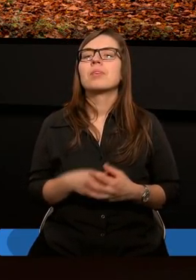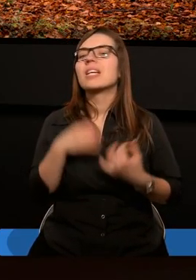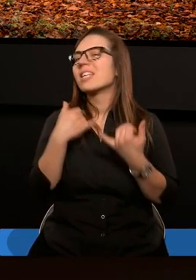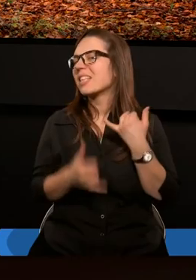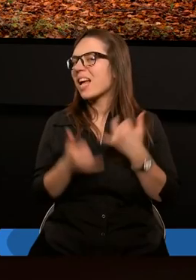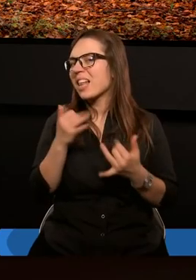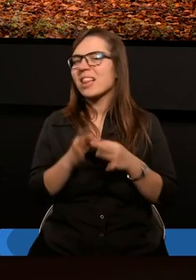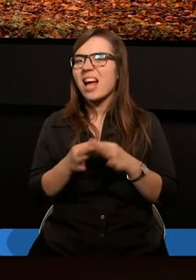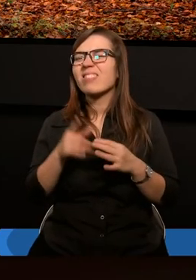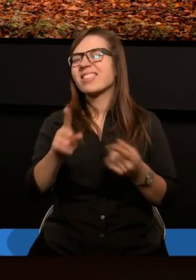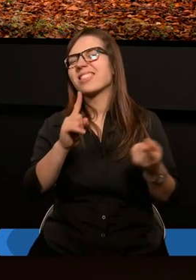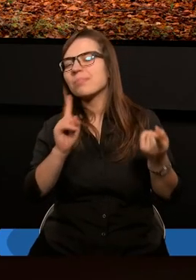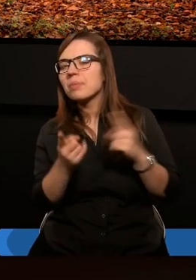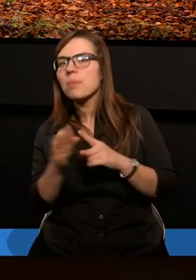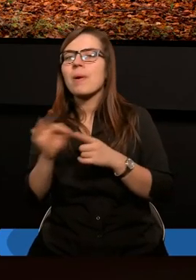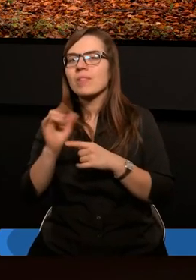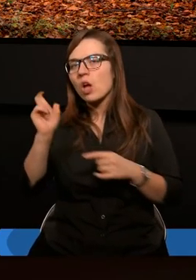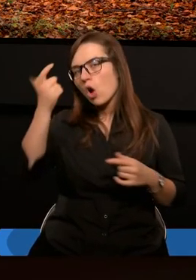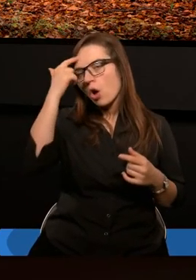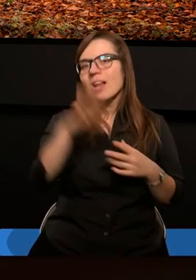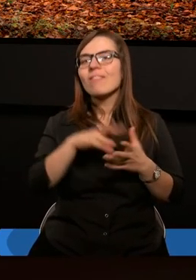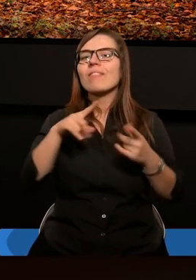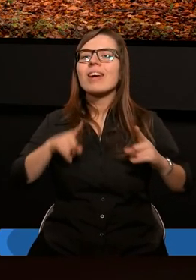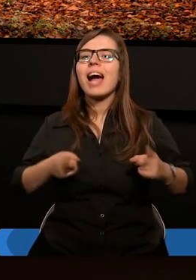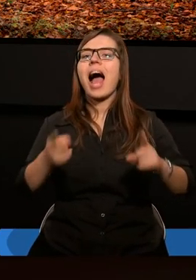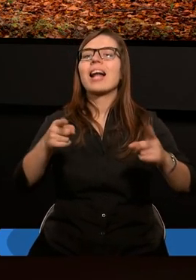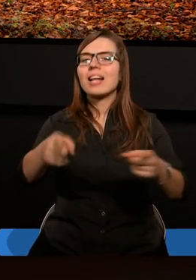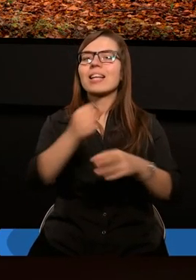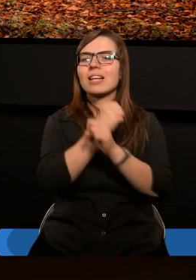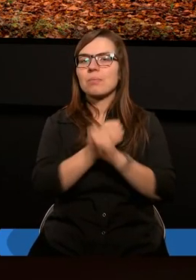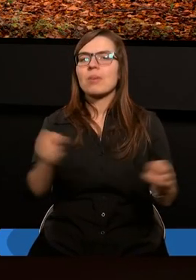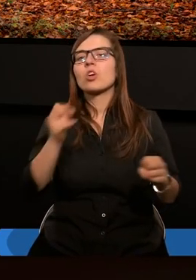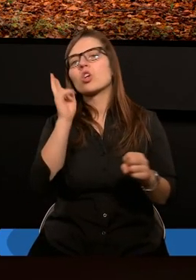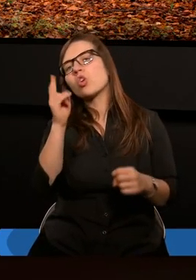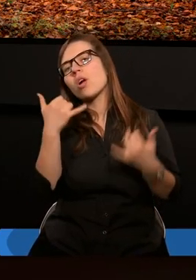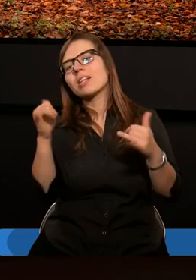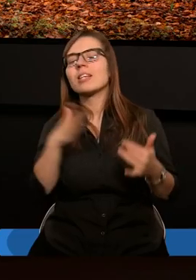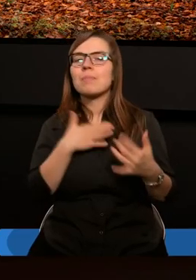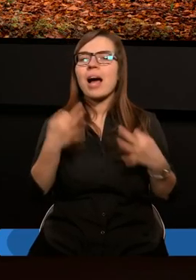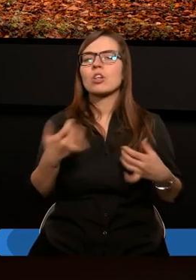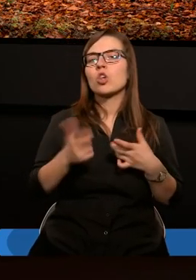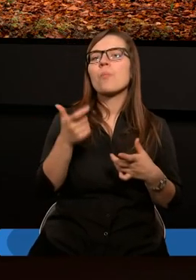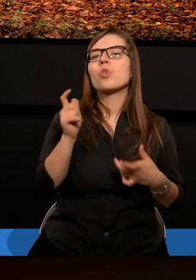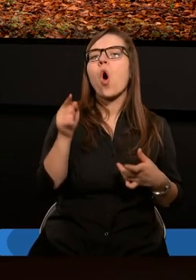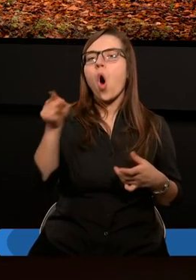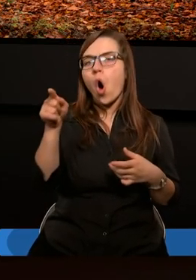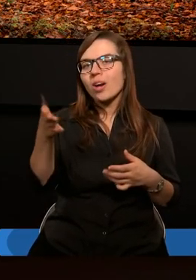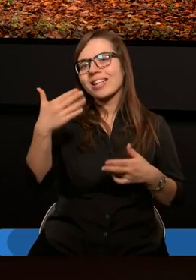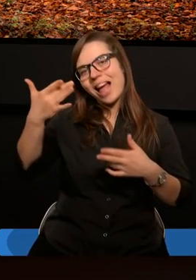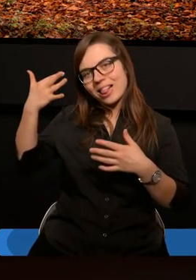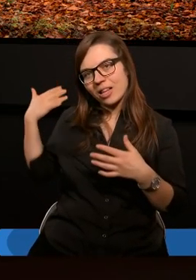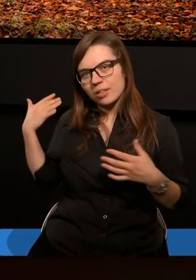Jeśli nawet zmieniły się pewne role w realizacji planu zbawienia i ktoś inny ma dziś robić to, co oni kiedyś,